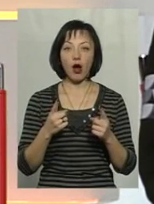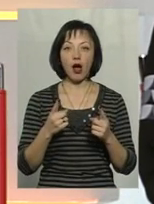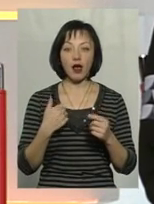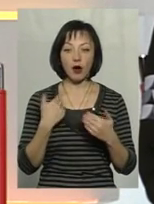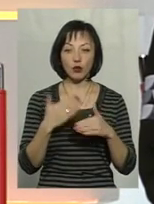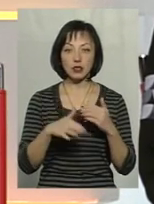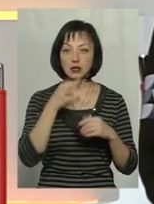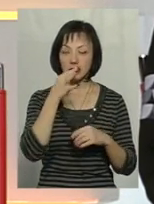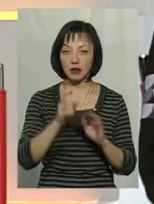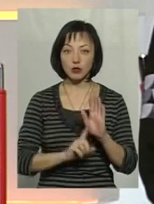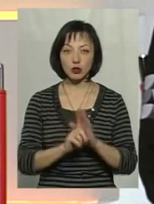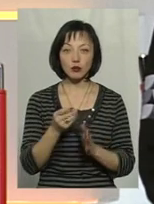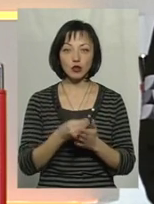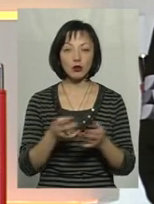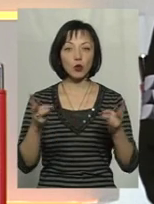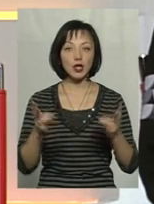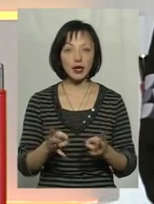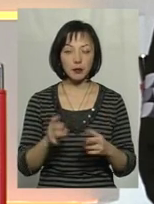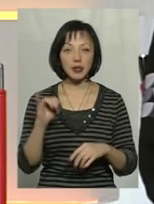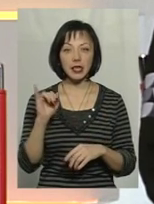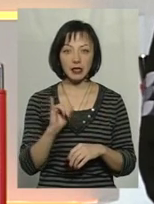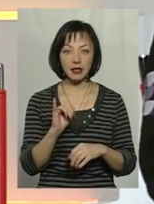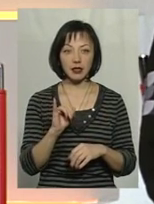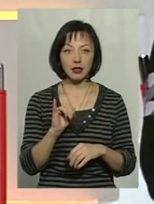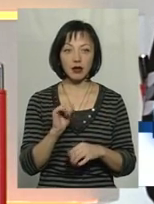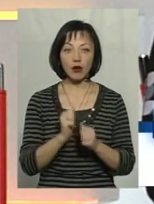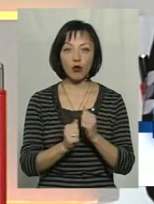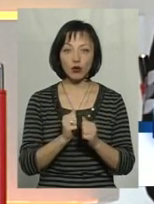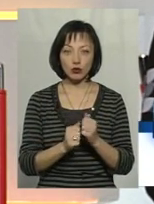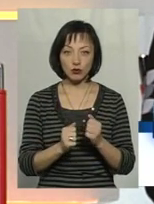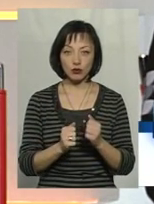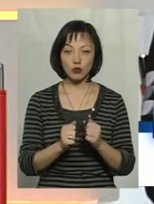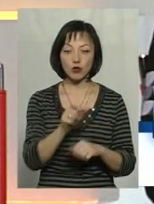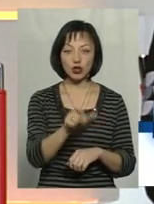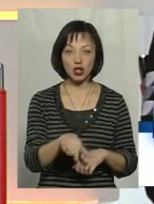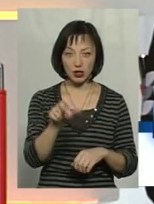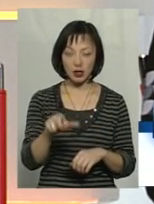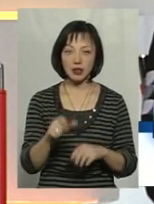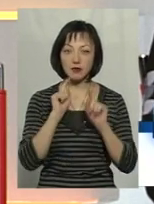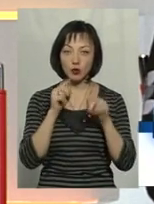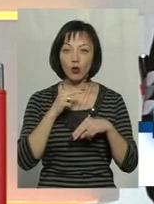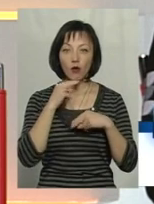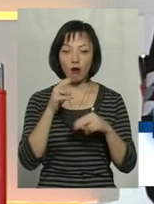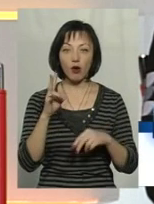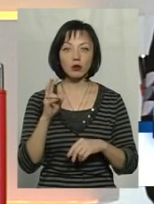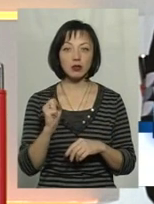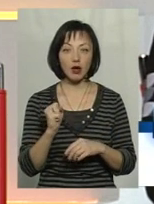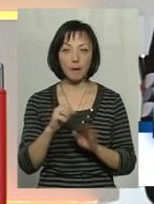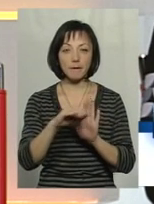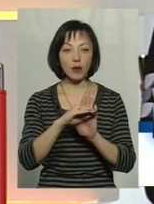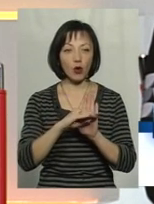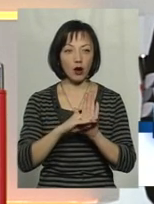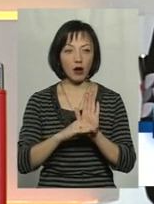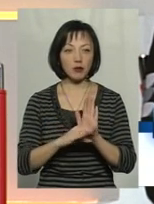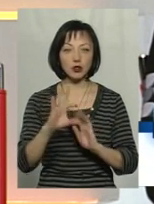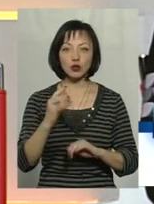як я вже сказала на початку, бюджет потрібний і кожному жителю. Я би звернула увагу на програми